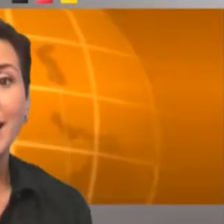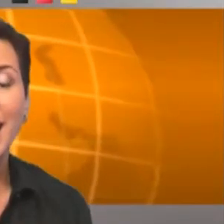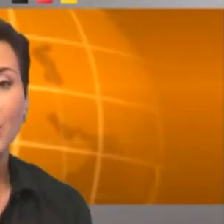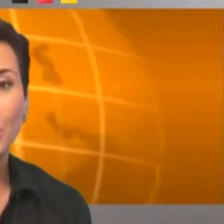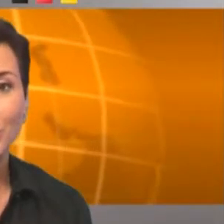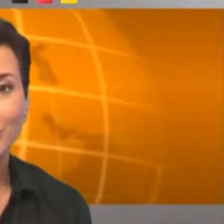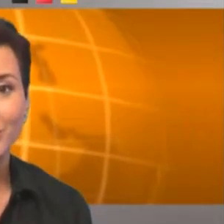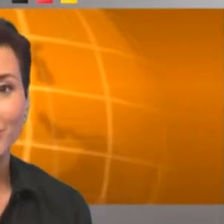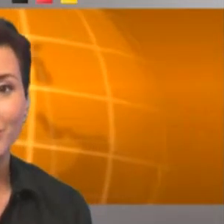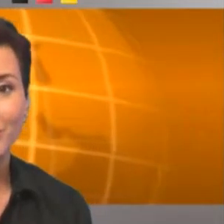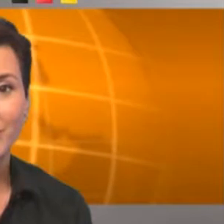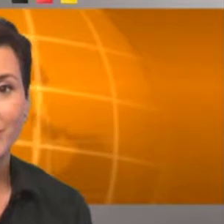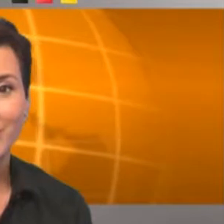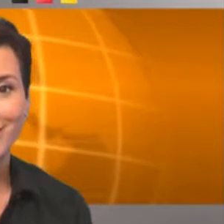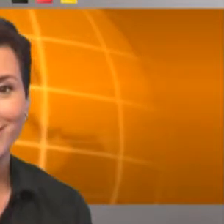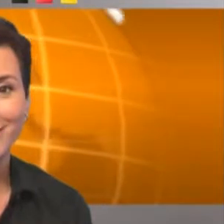Accanto